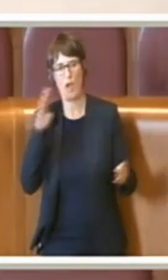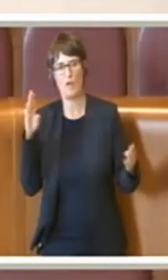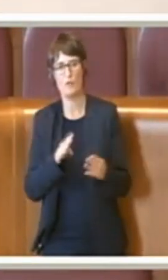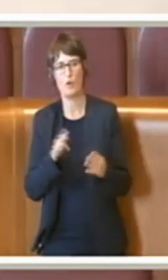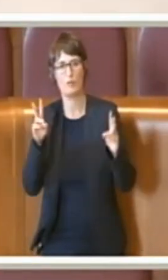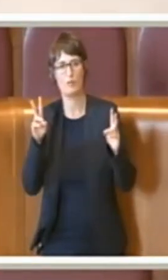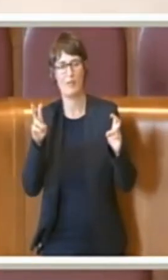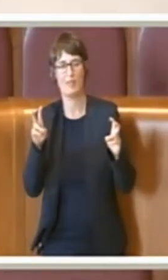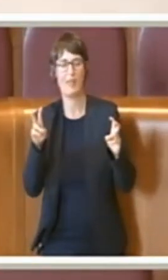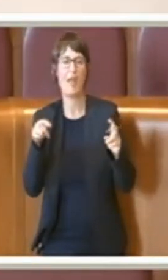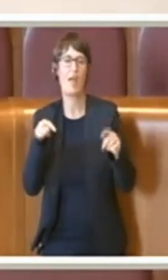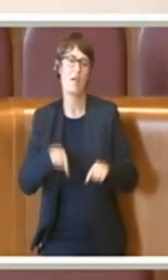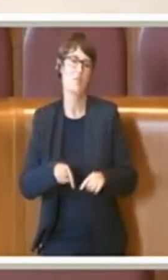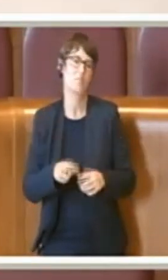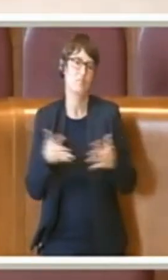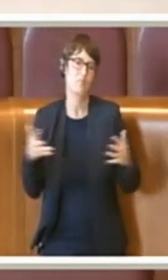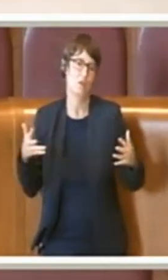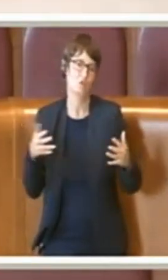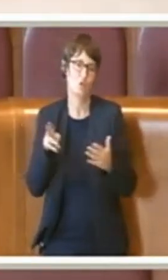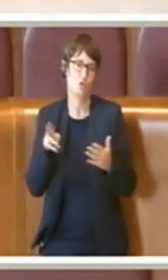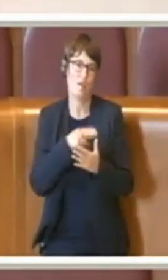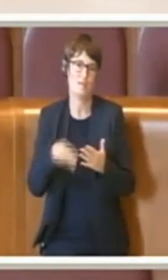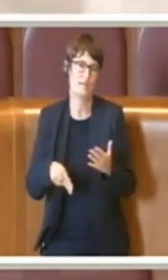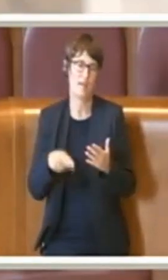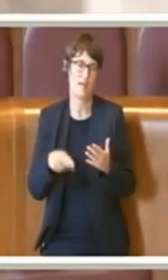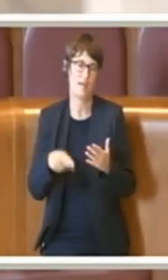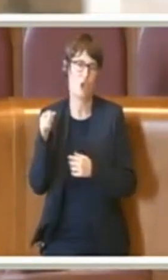voterà no a questo emendamento. Grazie.